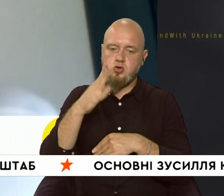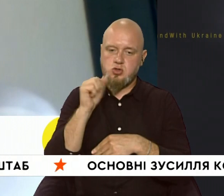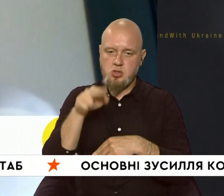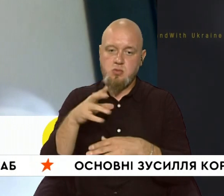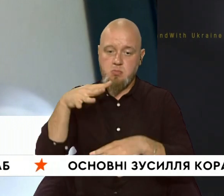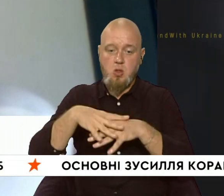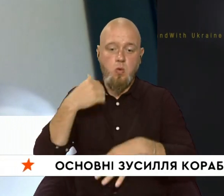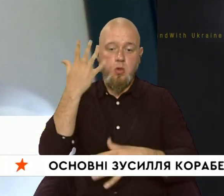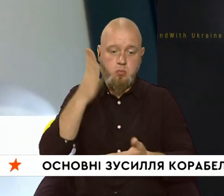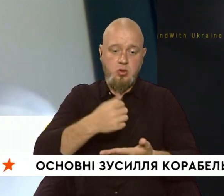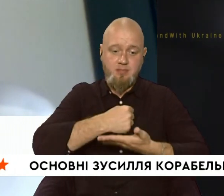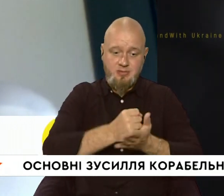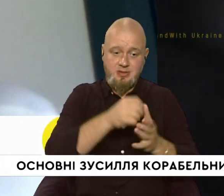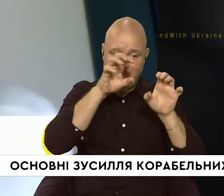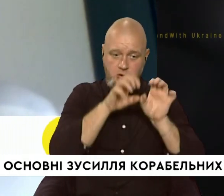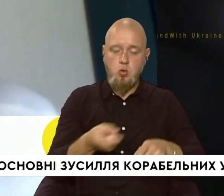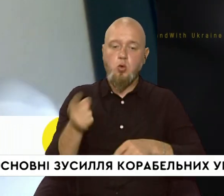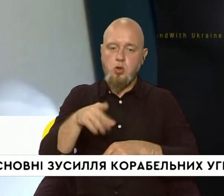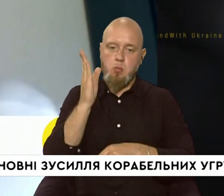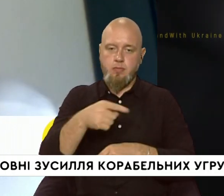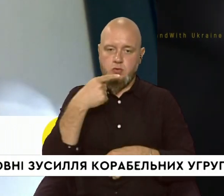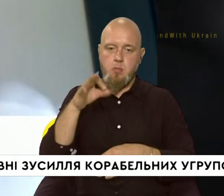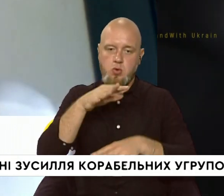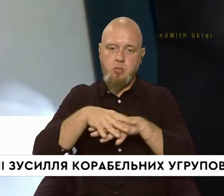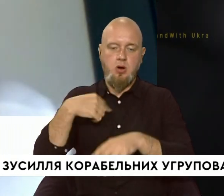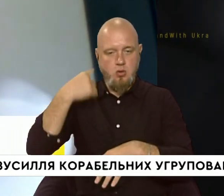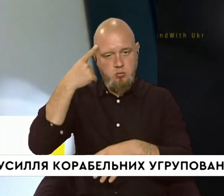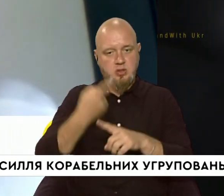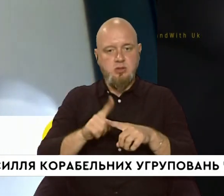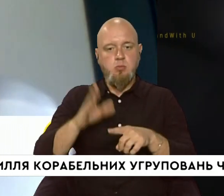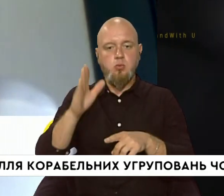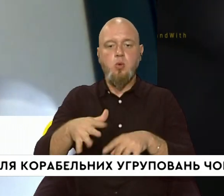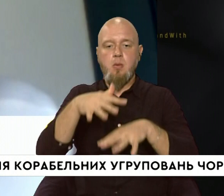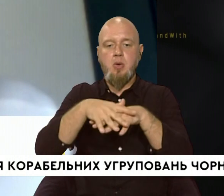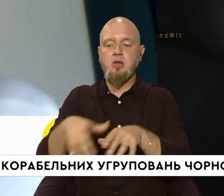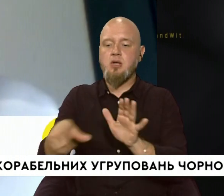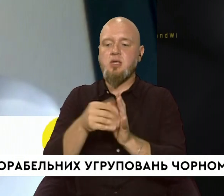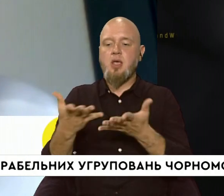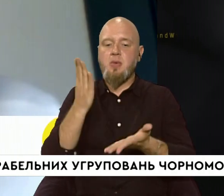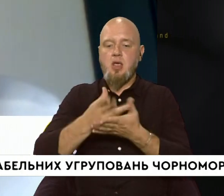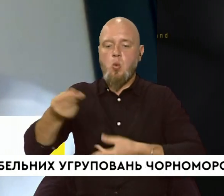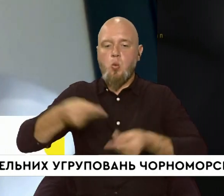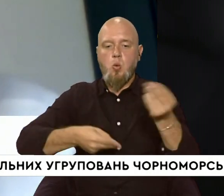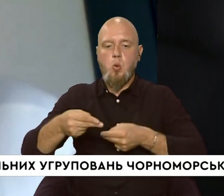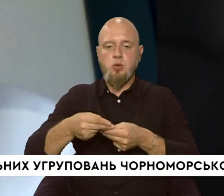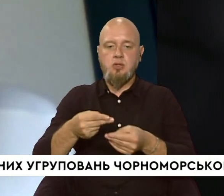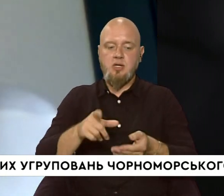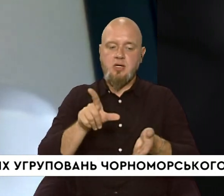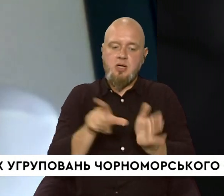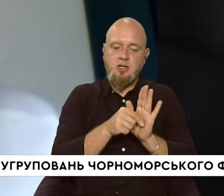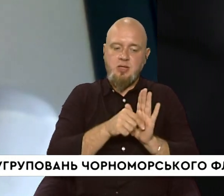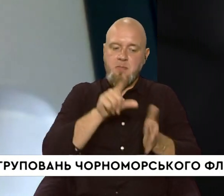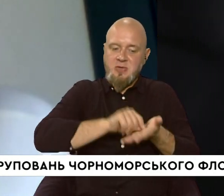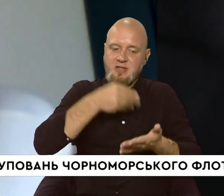прийнятий закон у повній мірі, тоді вже ми будемо говорити про банки. Я думаю, що це будуть банки, з якими є угоди ситків пенсійного фонду на випадку пенсій